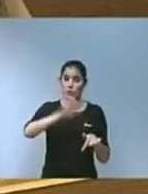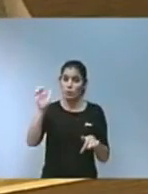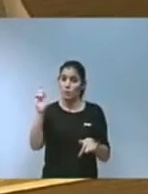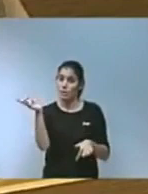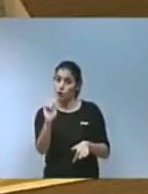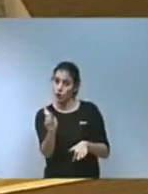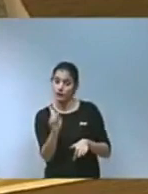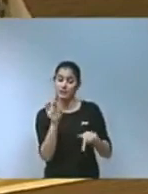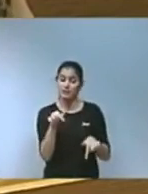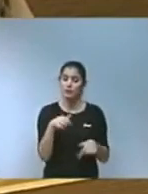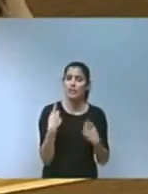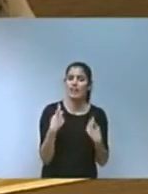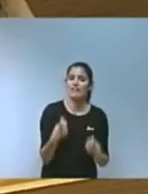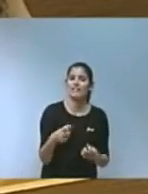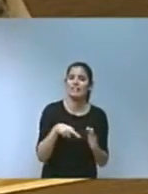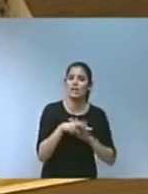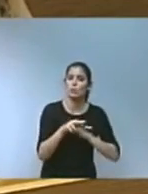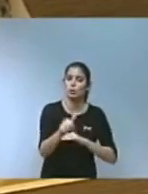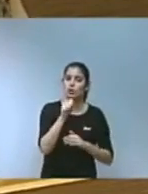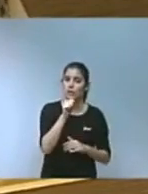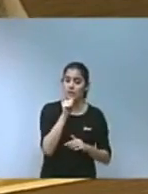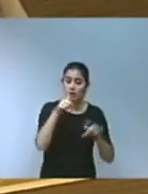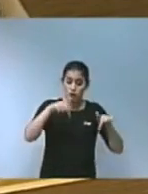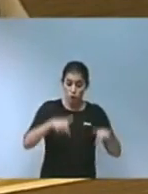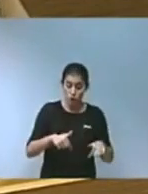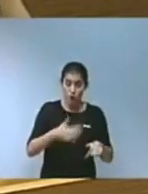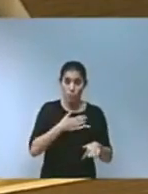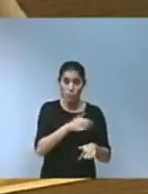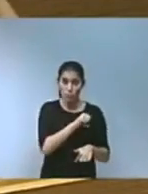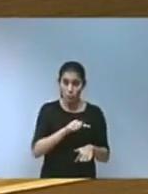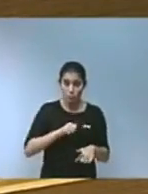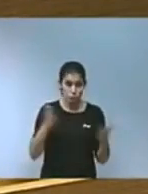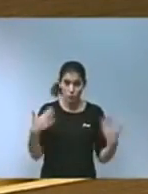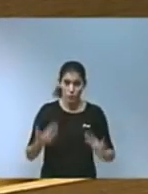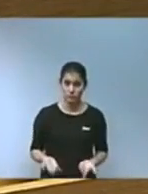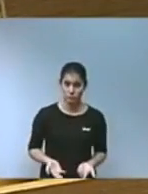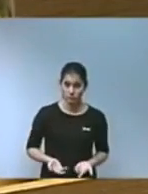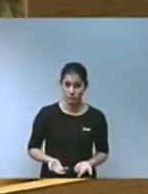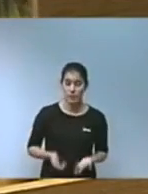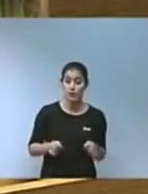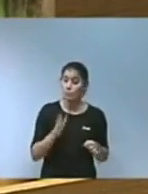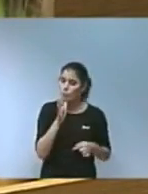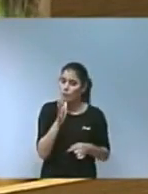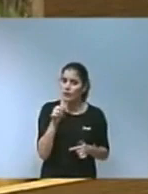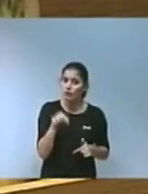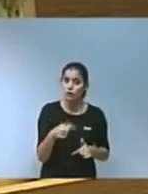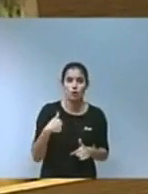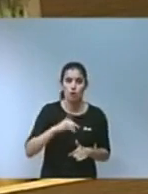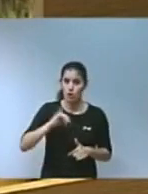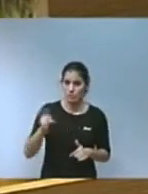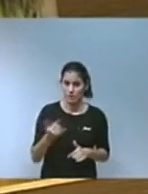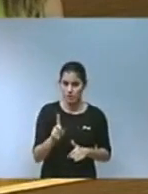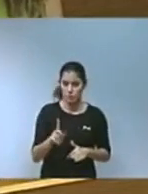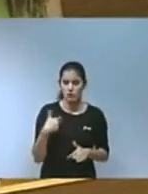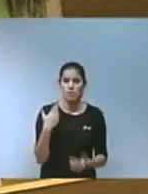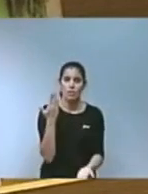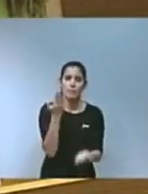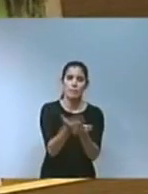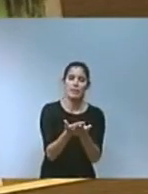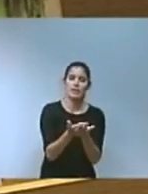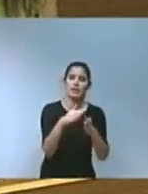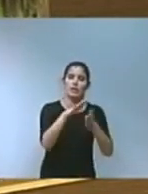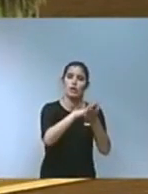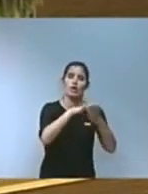recursos hídrics que avui propis no tenim i és per això que no me cansaré de demanar al govern central